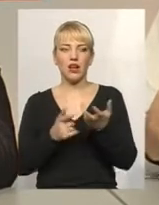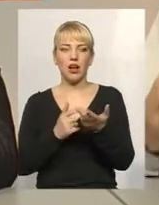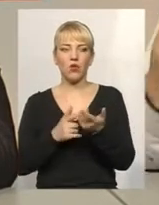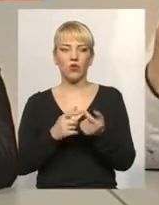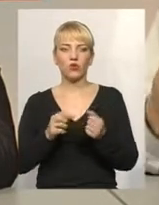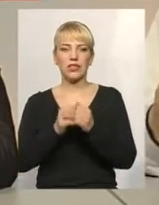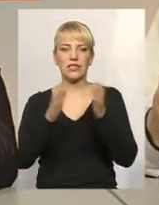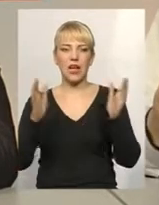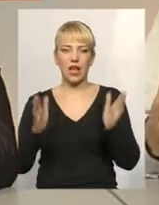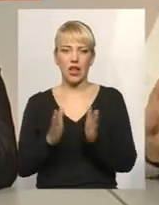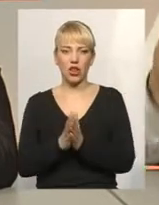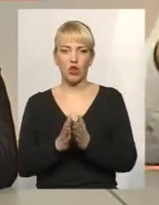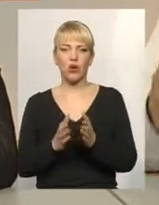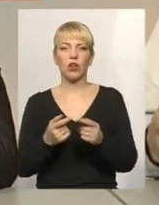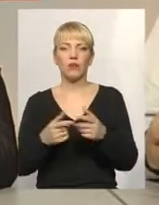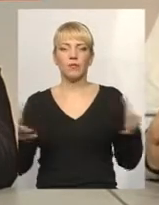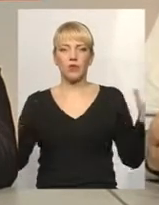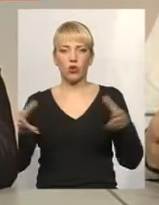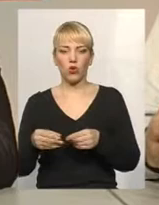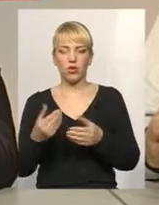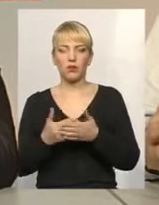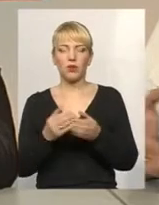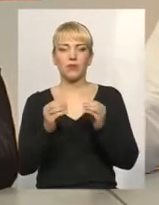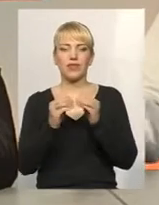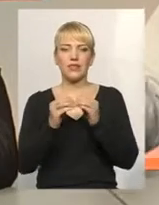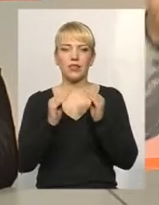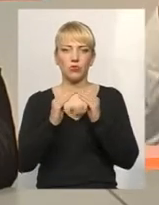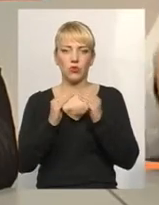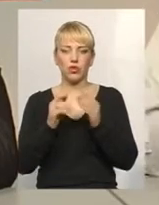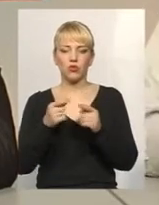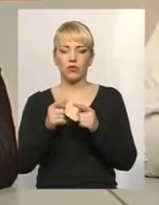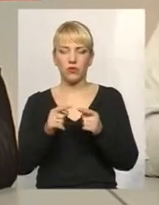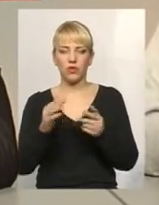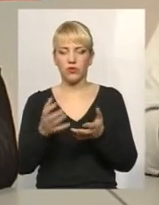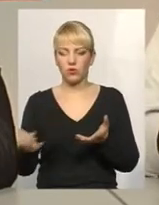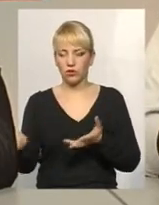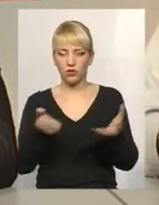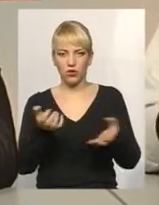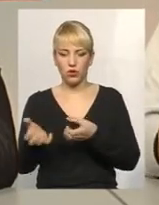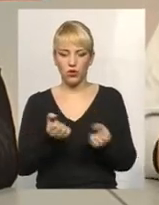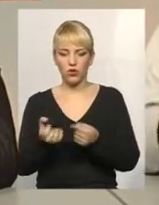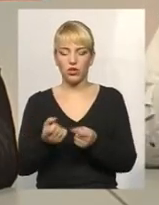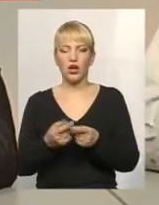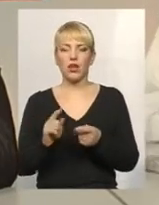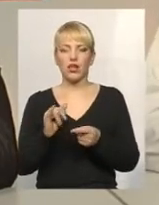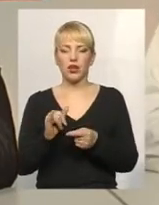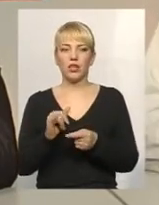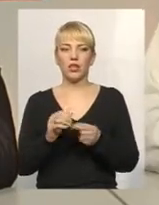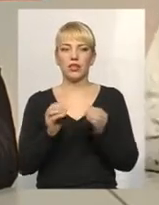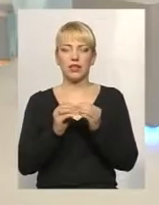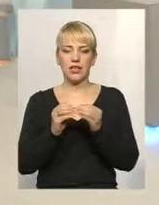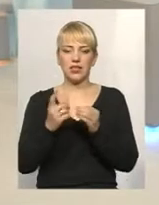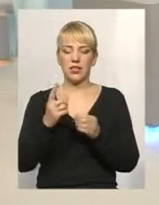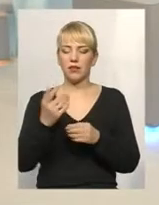котла. Було там 10 будинків, назбирали загальний котел гроші, одні бабушки, дедушки прийшли, потупали